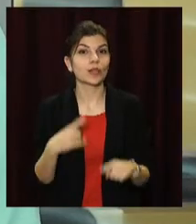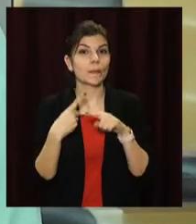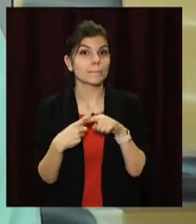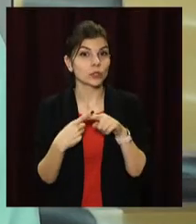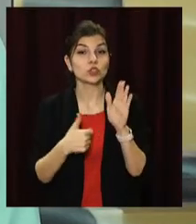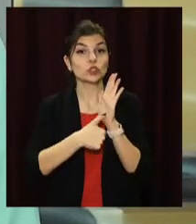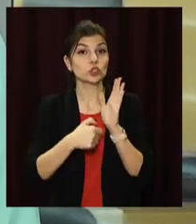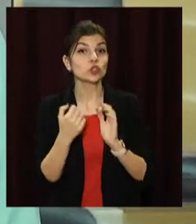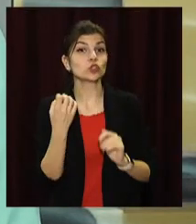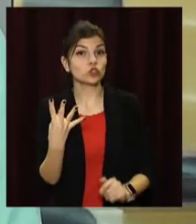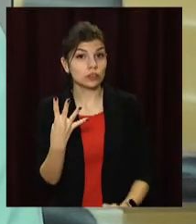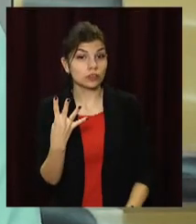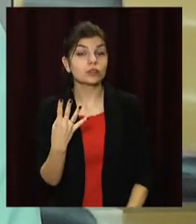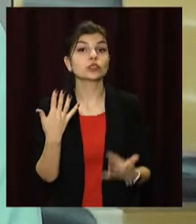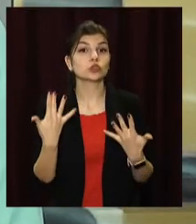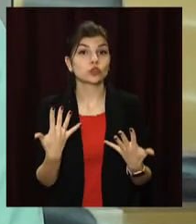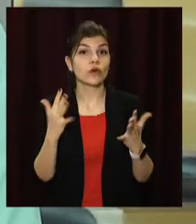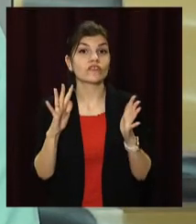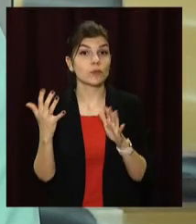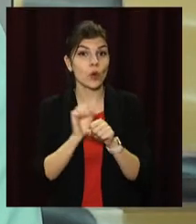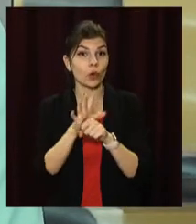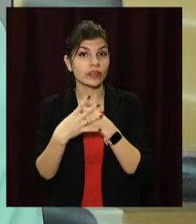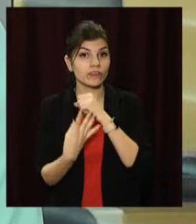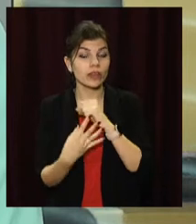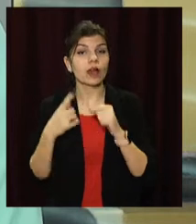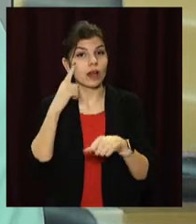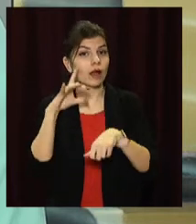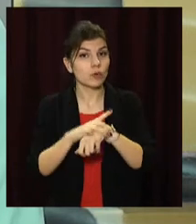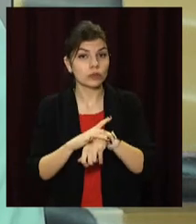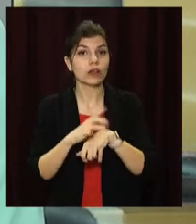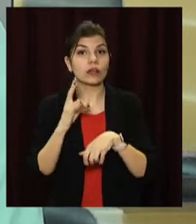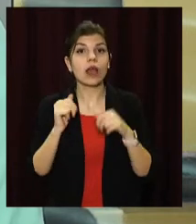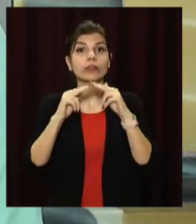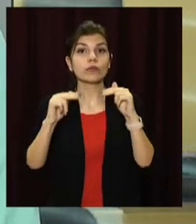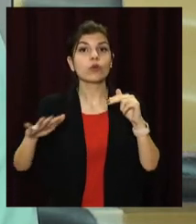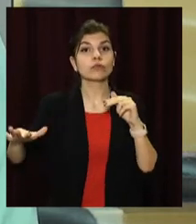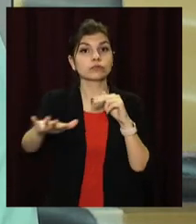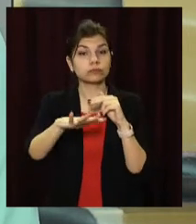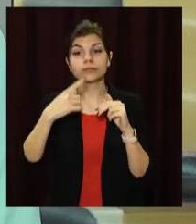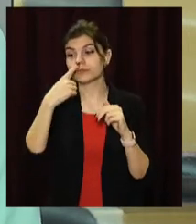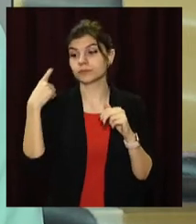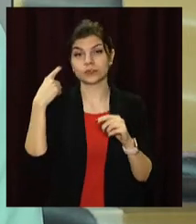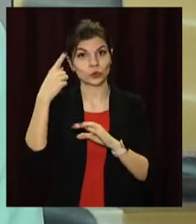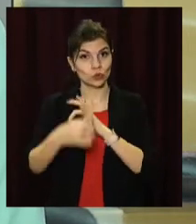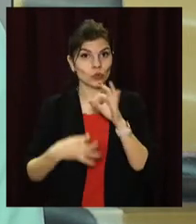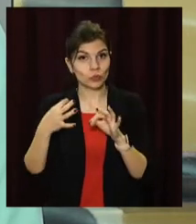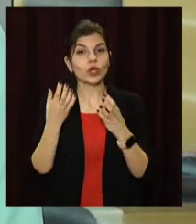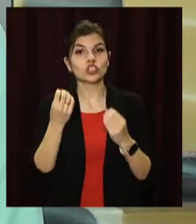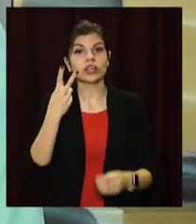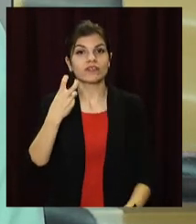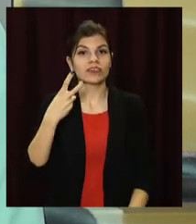Плюс 604. Саме стільки нових випадків COVID-19 зафіксували на Дніпропетровщині за минулу добу. Ще